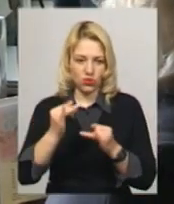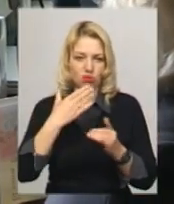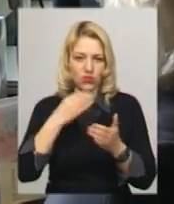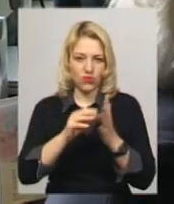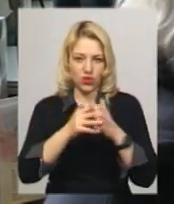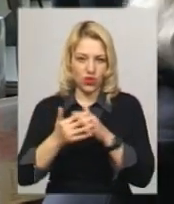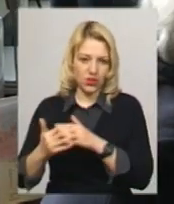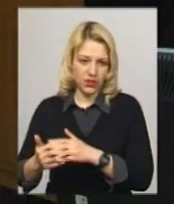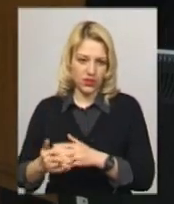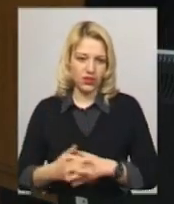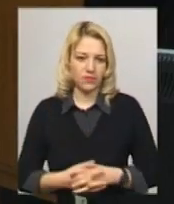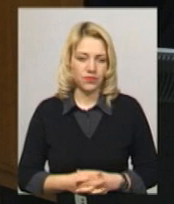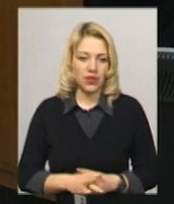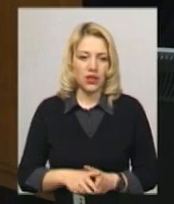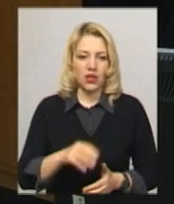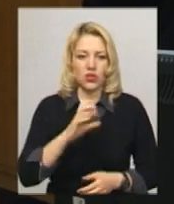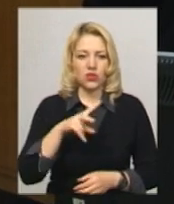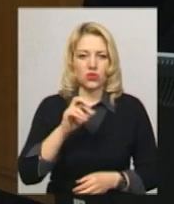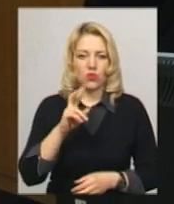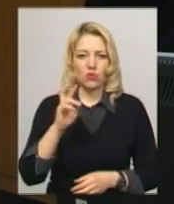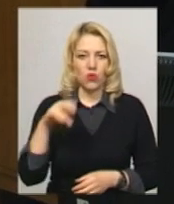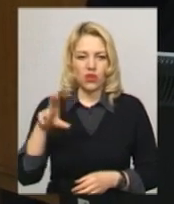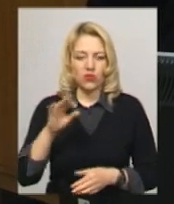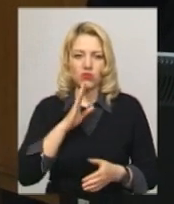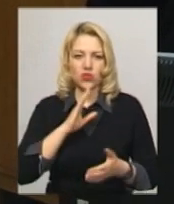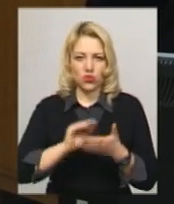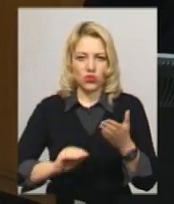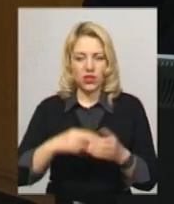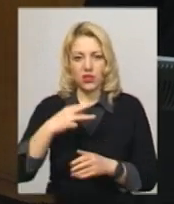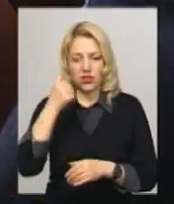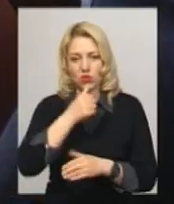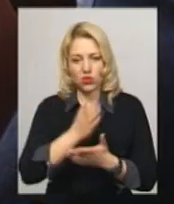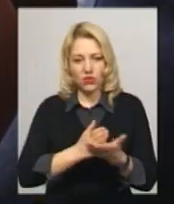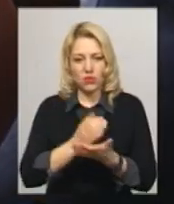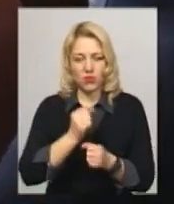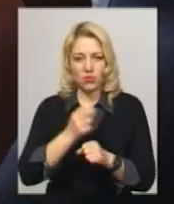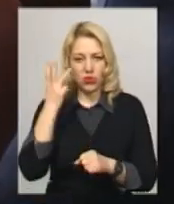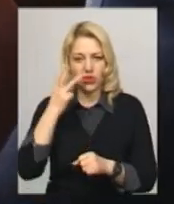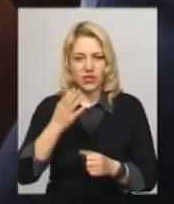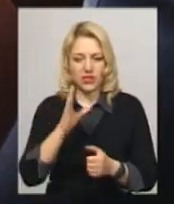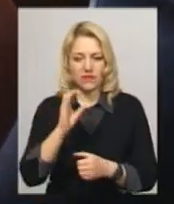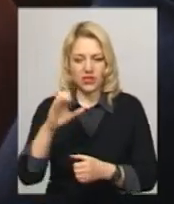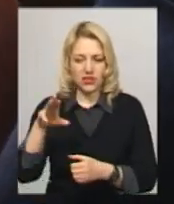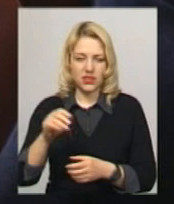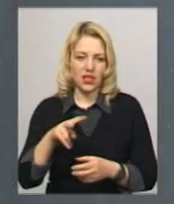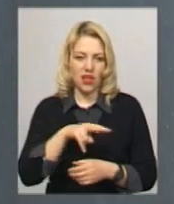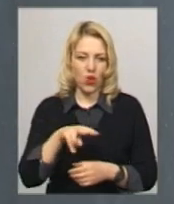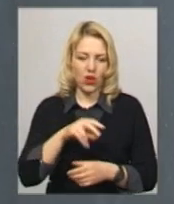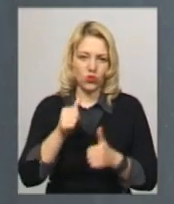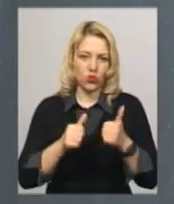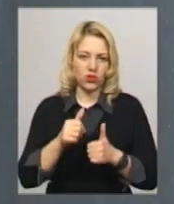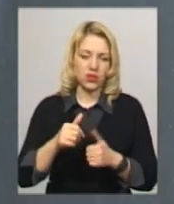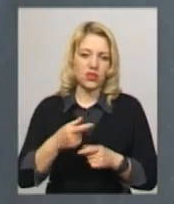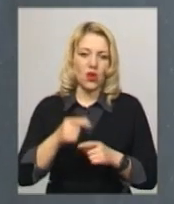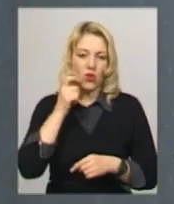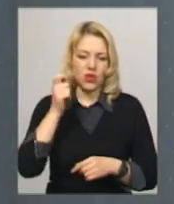вичитою кореспондентка Тетяна Слободянюк – журналістка з понад 30-лічнім старжем, в роботи в газеті «Подільські вісті», лауреат всеукраїнського конкурсу журналістів «Українська